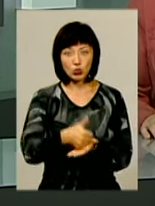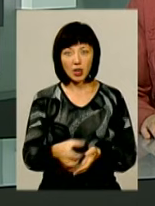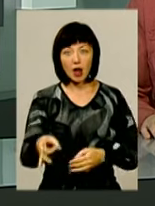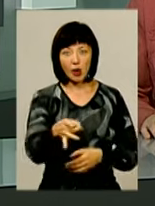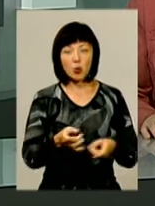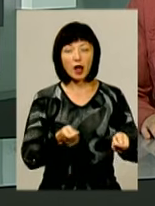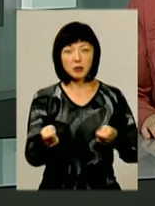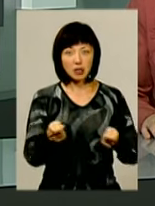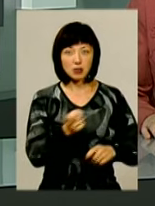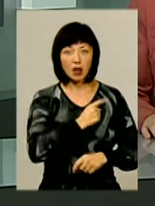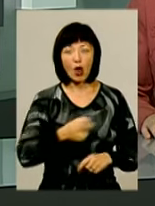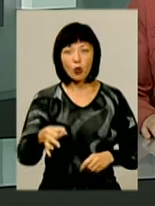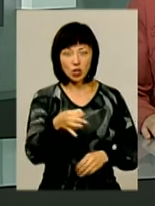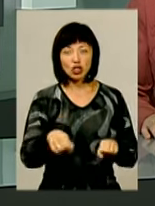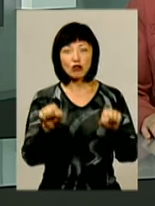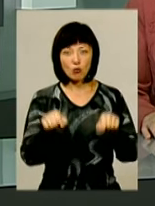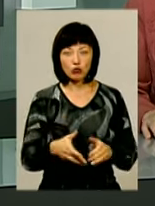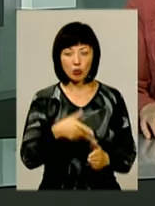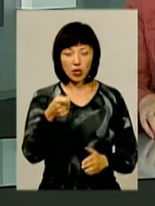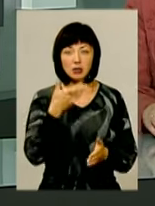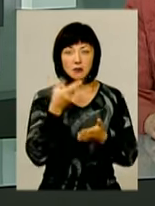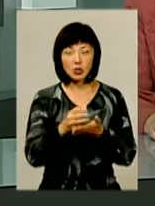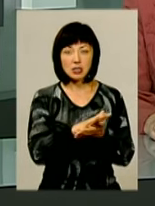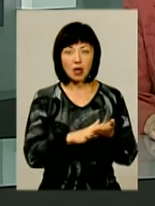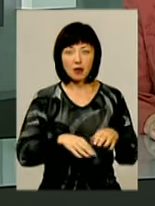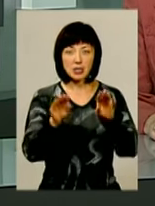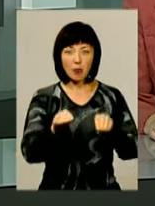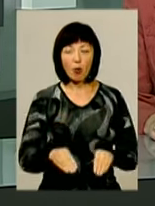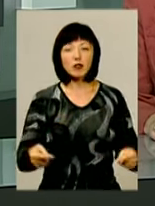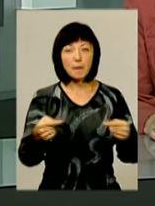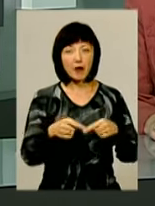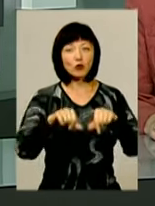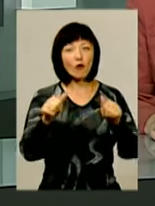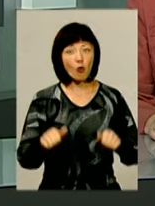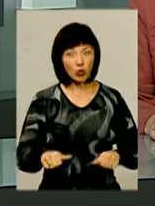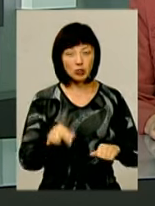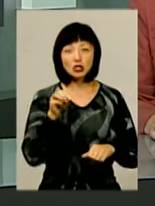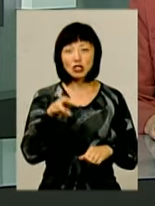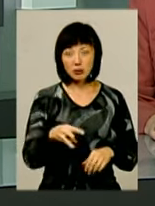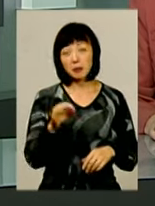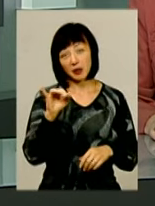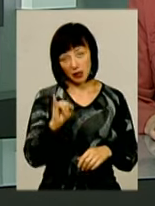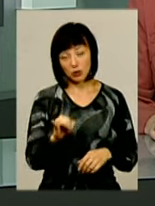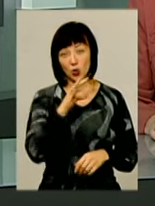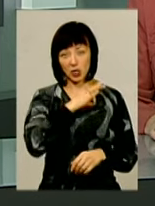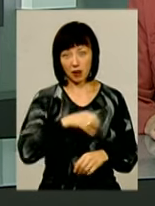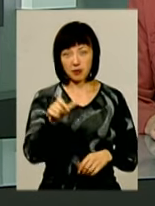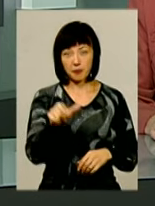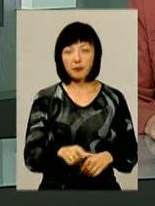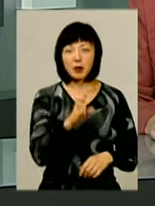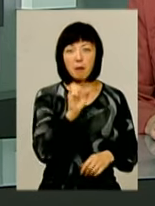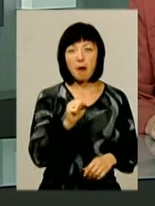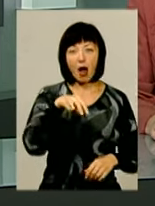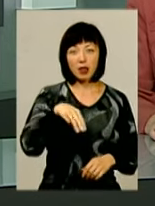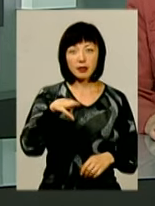районні адміністрації на Одесьчині, можуть подати свої заяви, заповнивши певну форму. Чим він і скористався. Балцький район